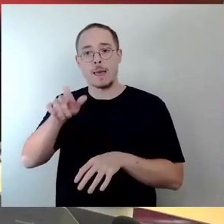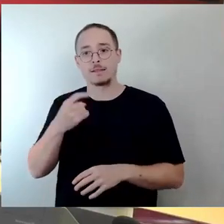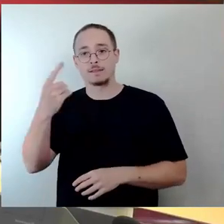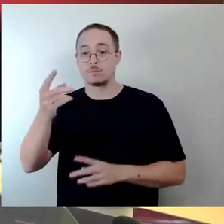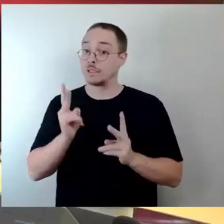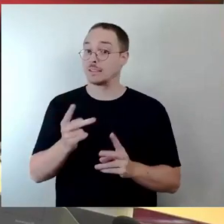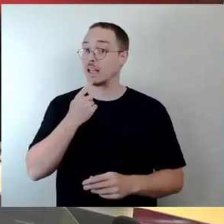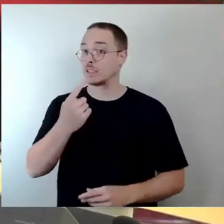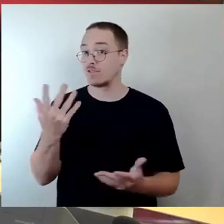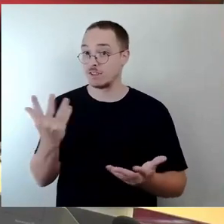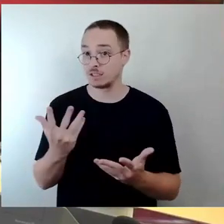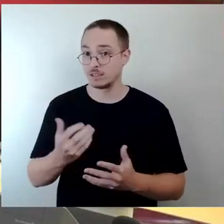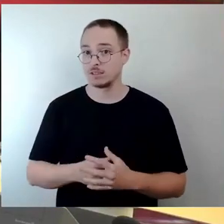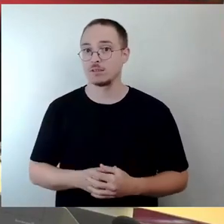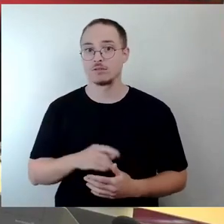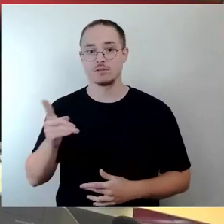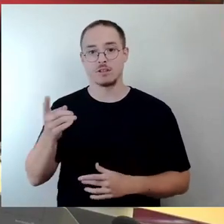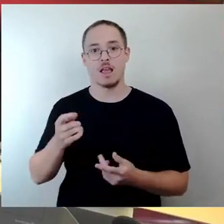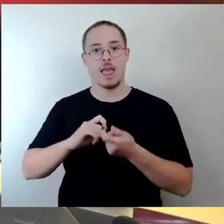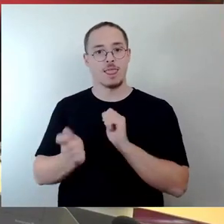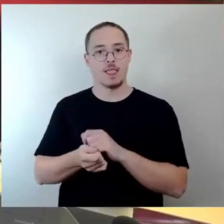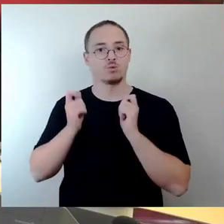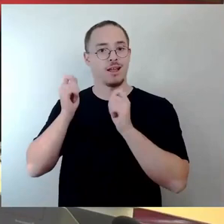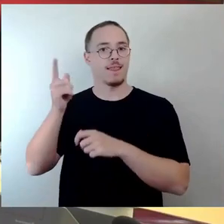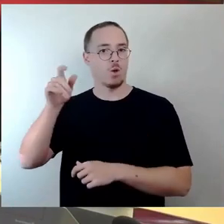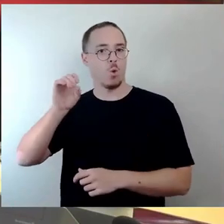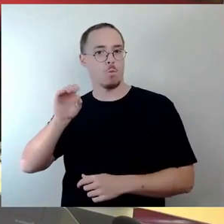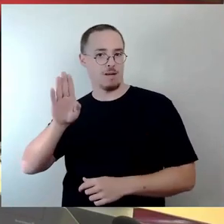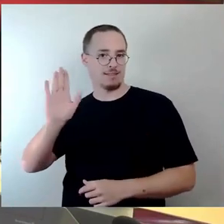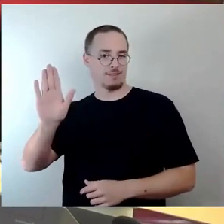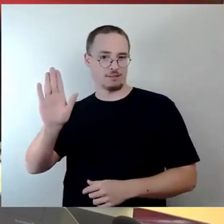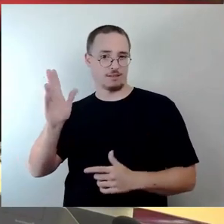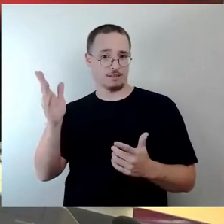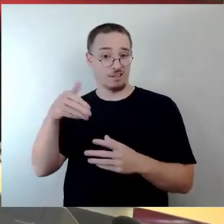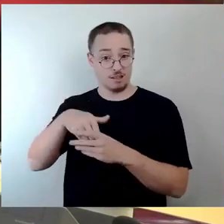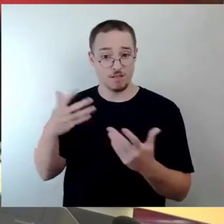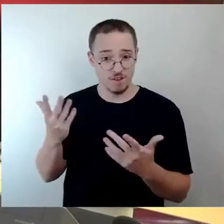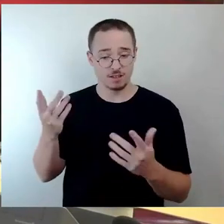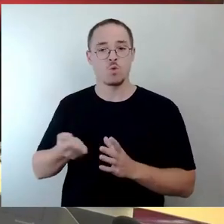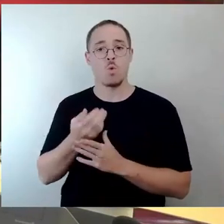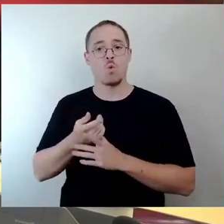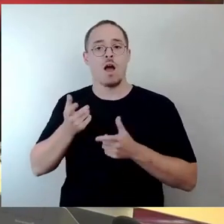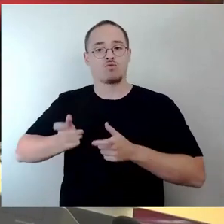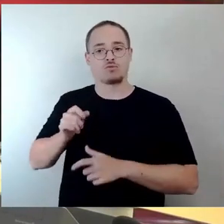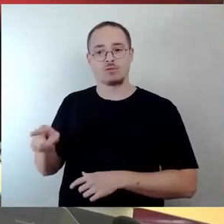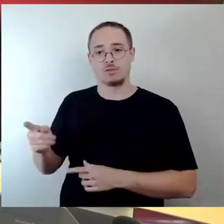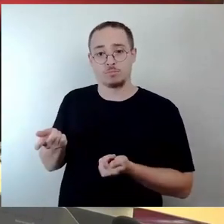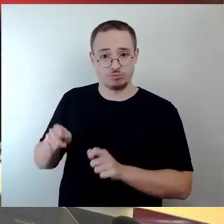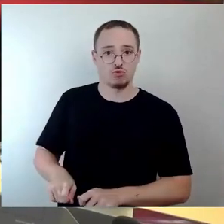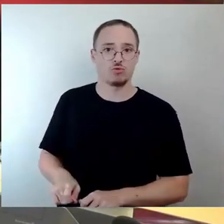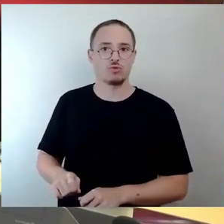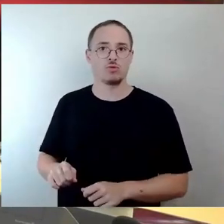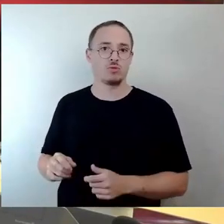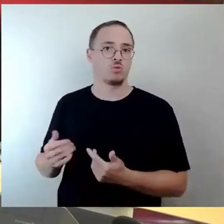Änderungsantrag des OPEs über das, was der Kulturausschuss hinaus tatsächlich mehrheitlich